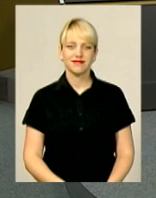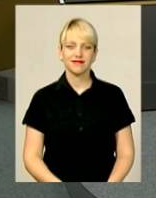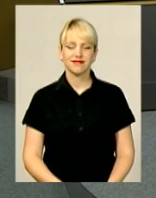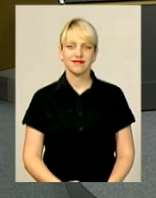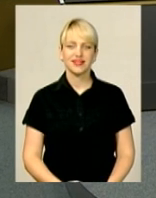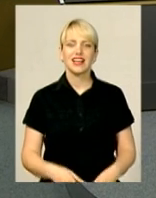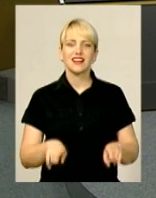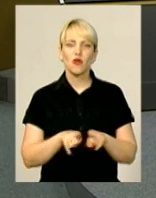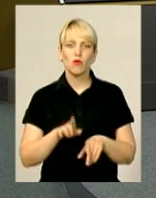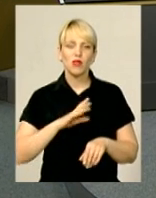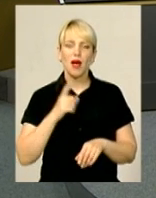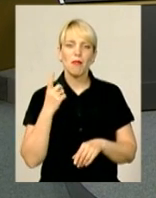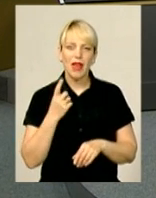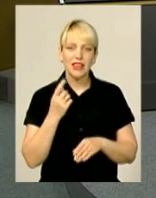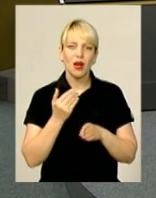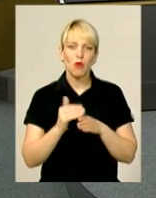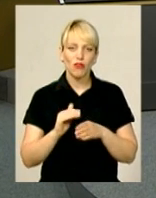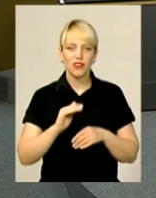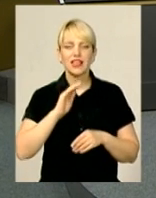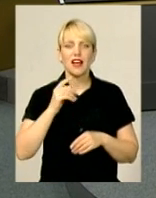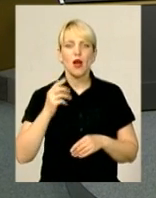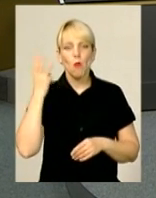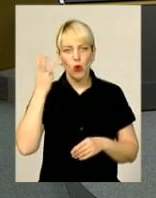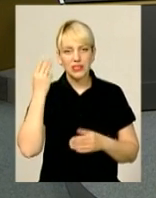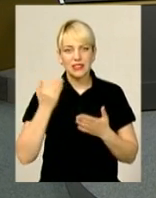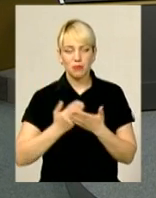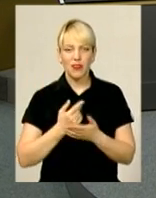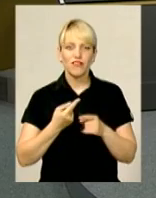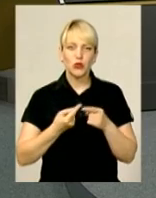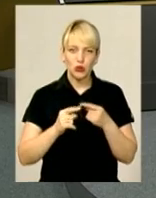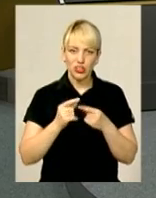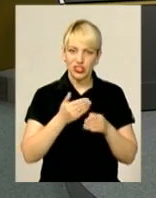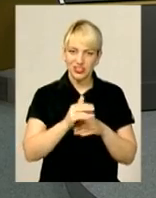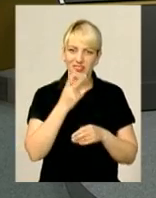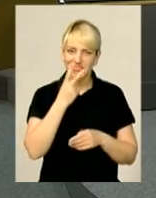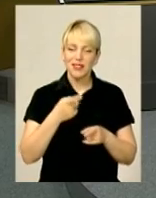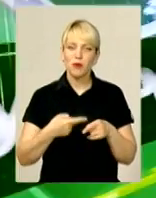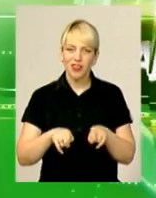Такою була перша половина подільської панорами. В наступній частині програми про таке.